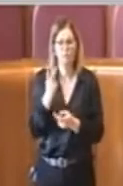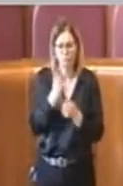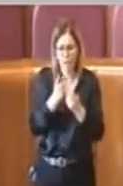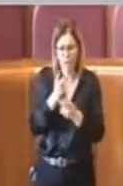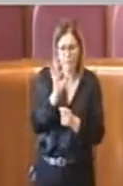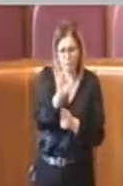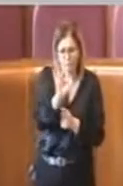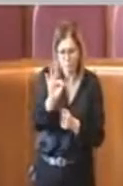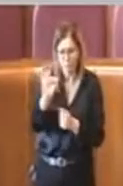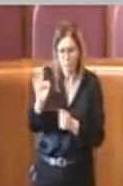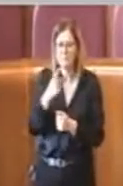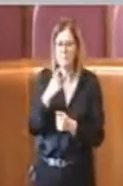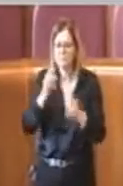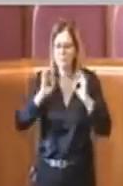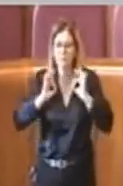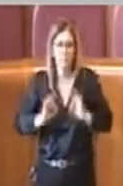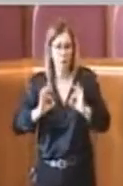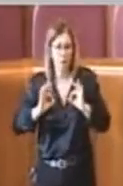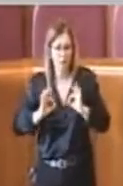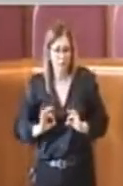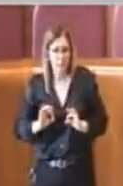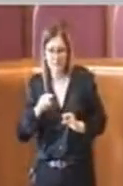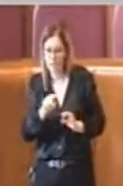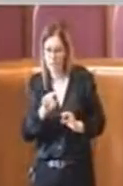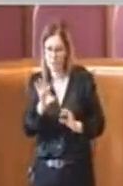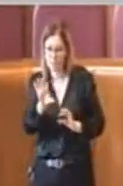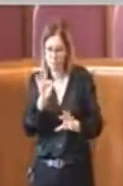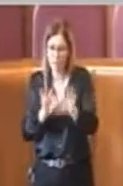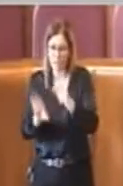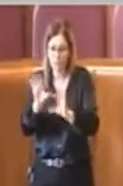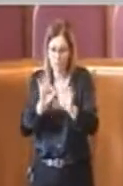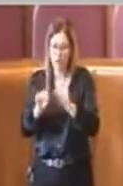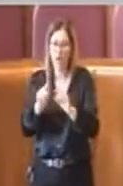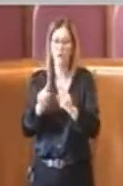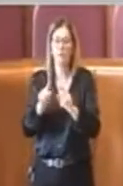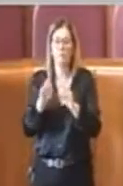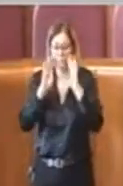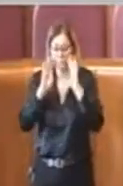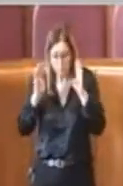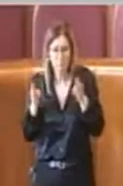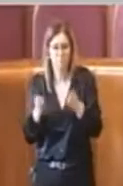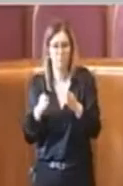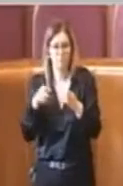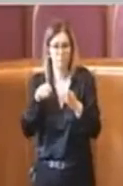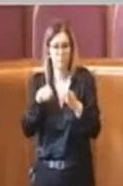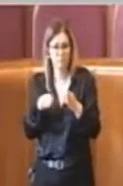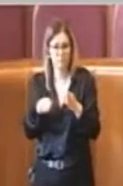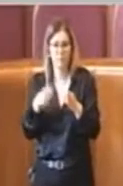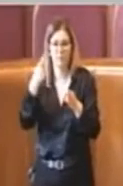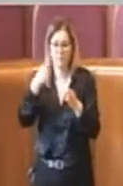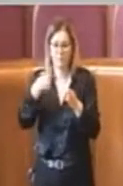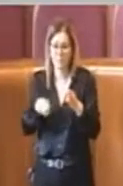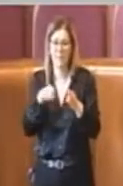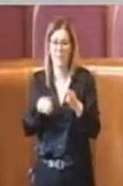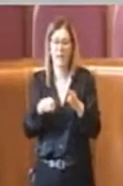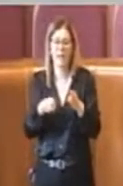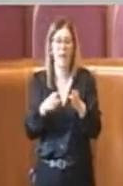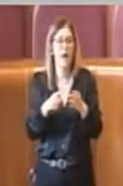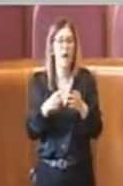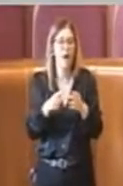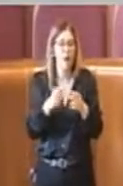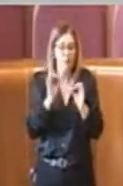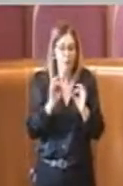coloro che si concentrano le loro attività nel contrasto all'abbandono illecito dei